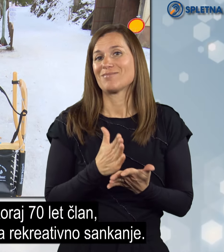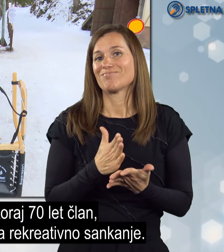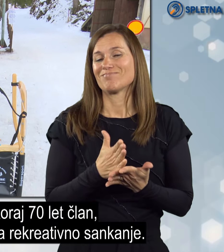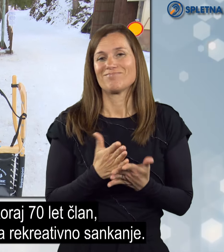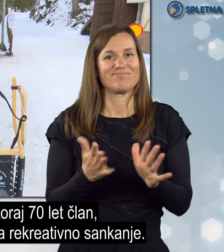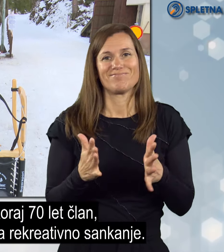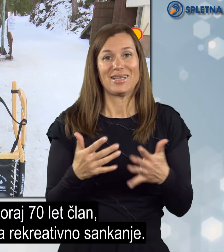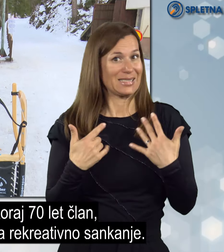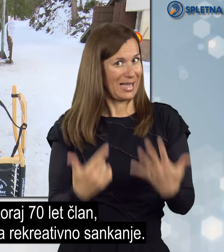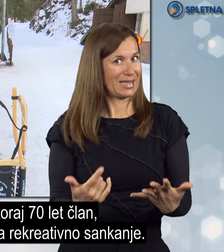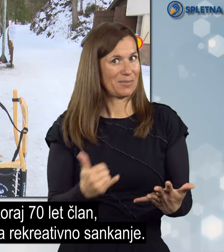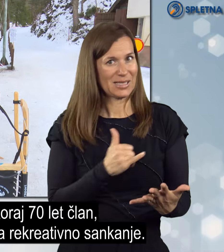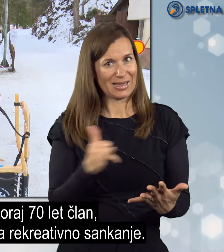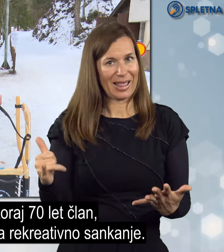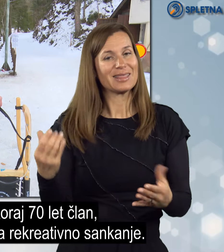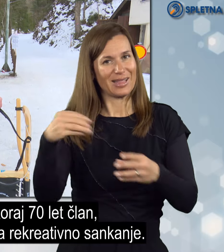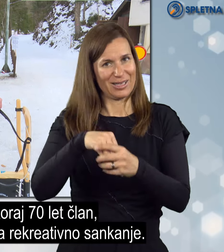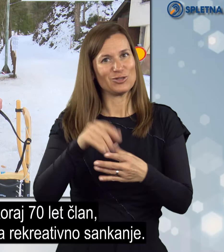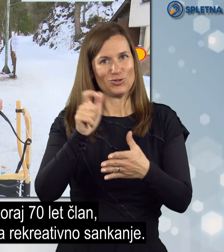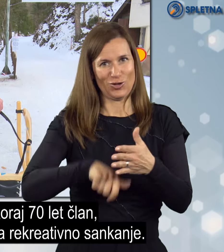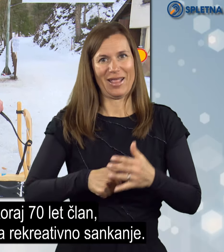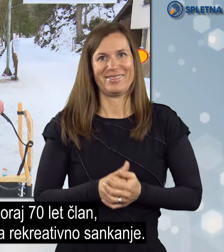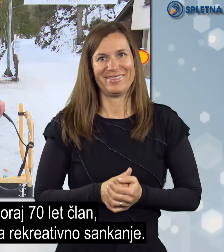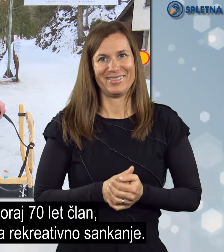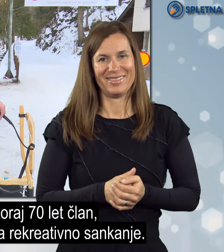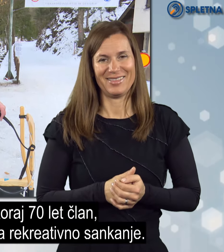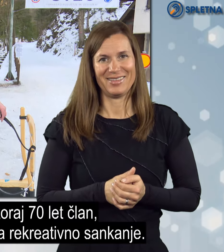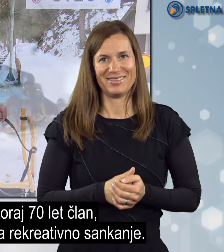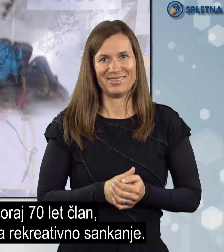skoraj okrog 70 let član.